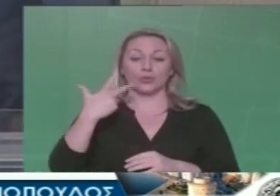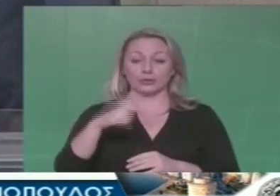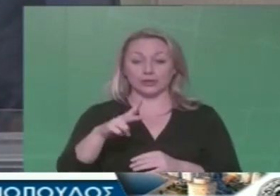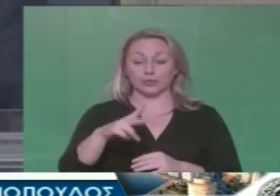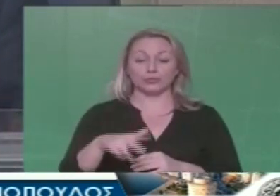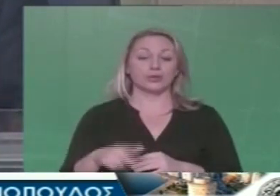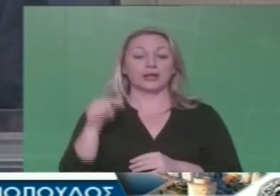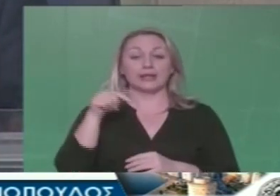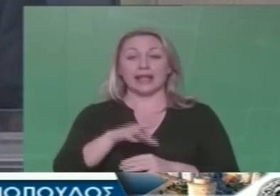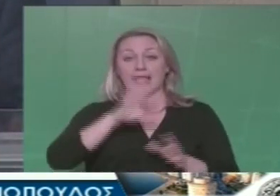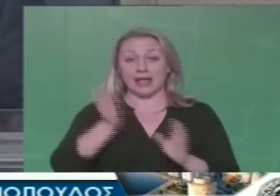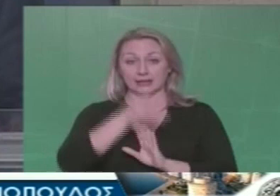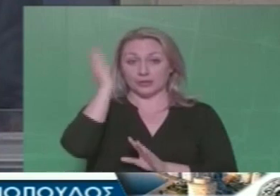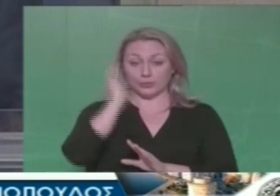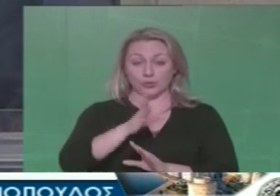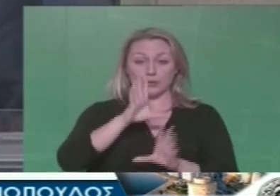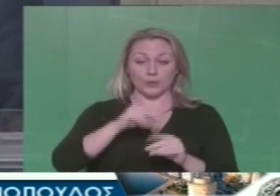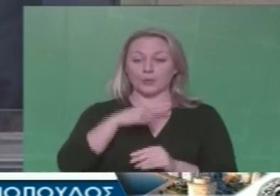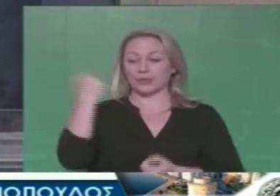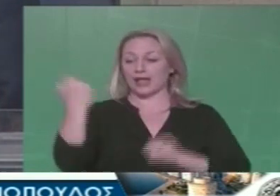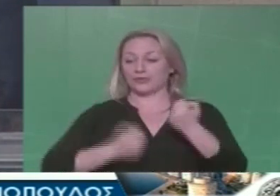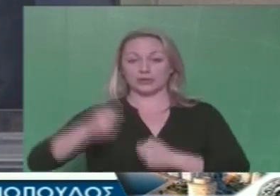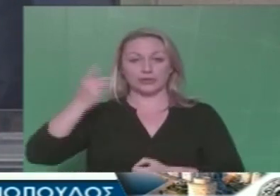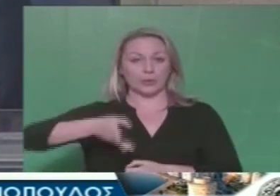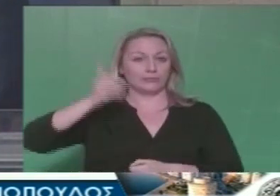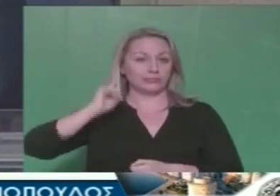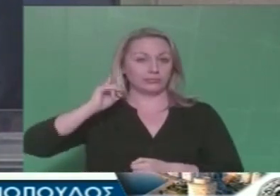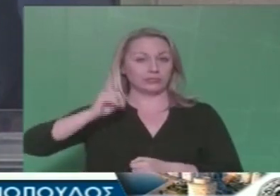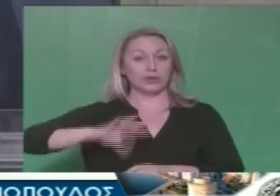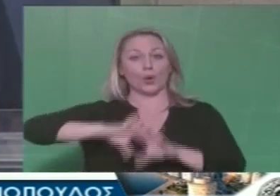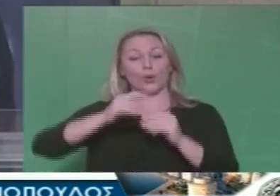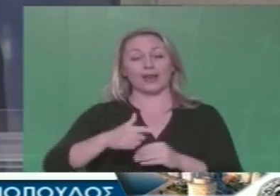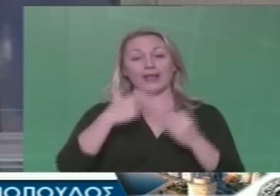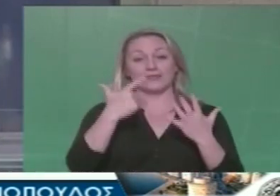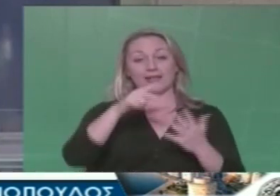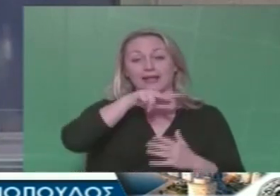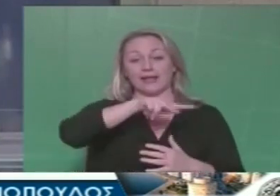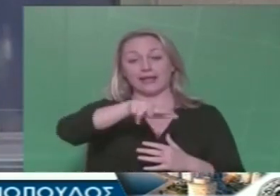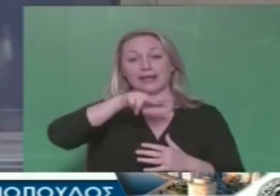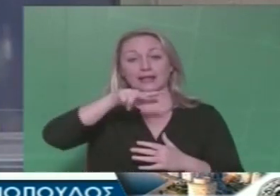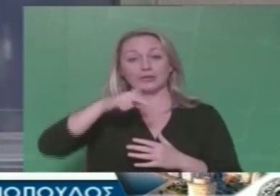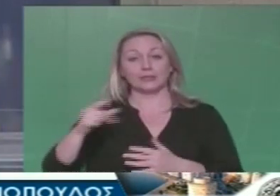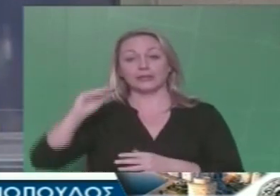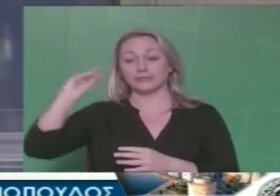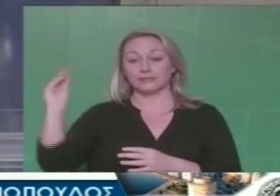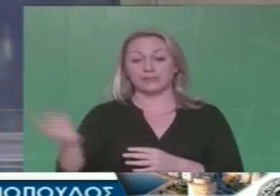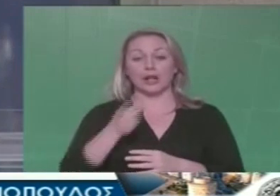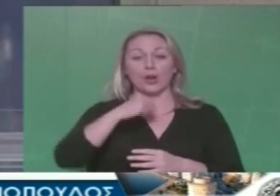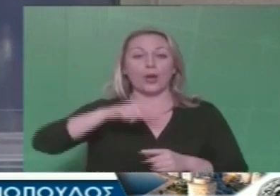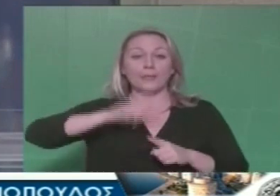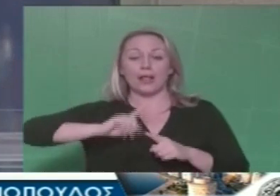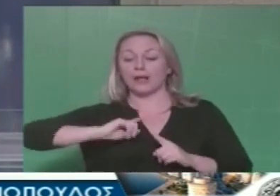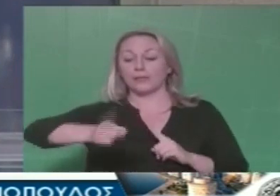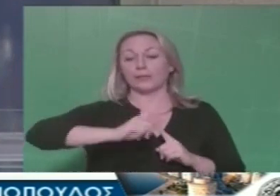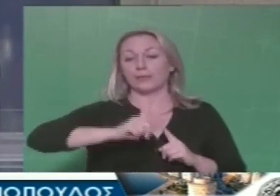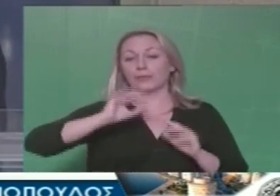προστήμων μόνο για τις οδικές παραβάσεις, φτάνουμε συνολικά στα 7 εκατομμύρια να πληρωθούν επειδή κυκλοφορεί στην πόλη σου.